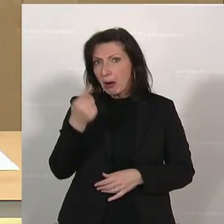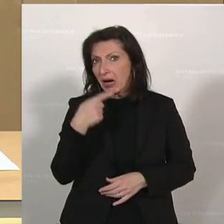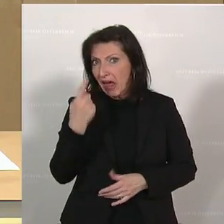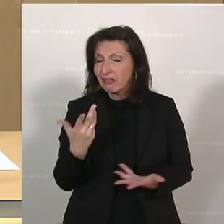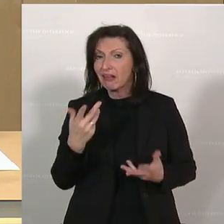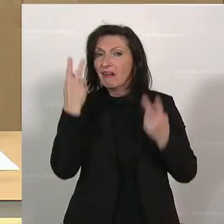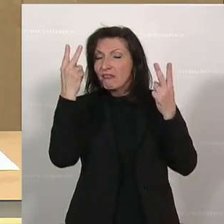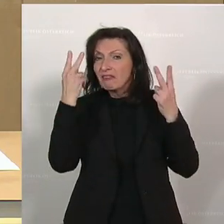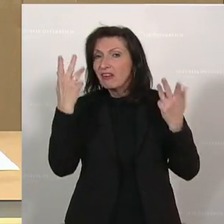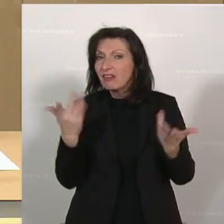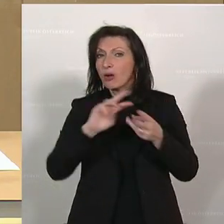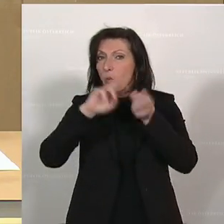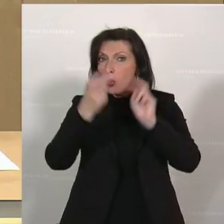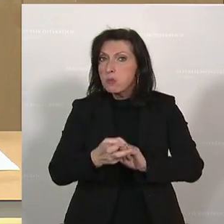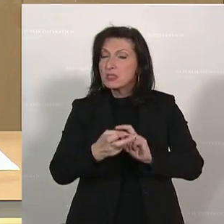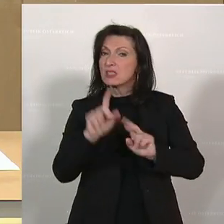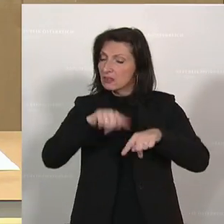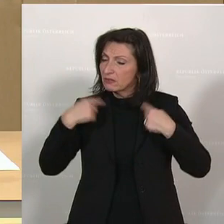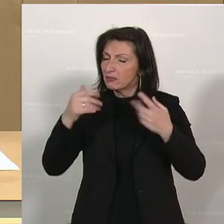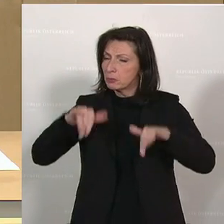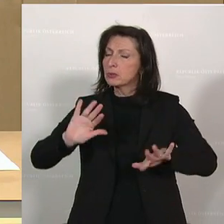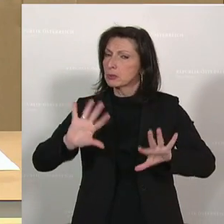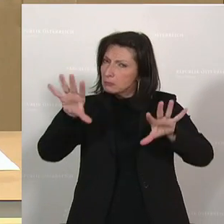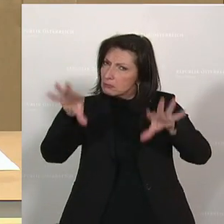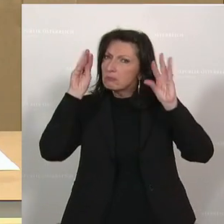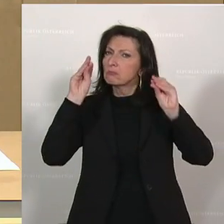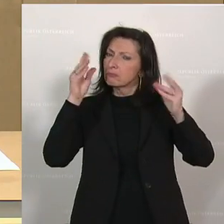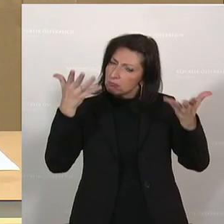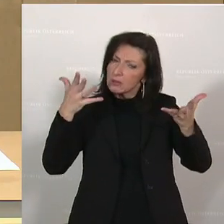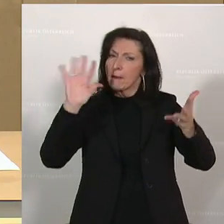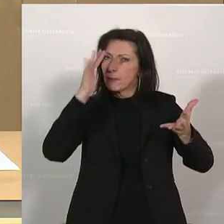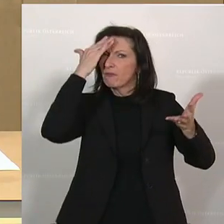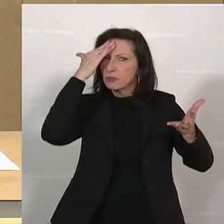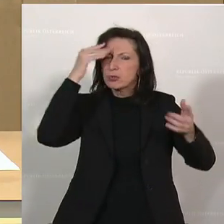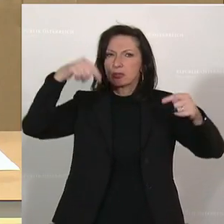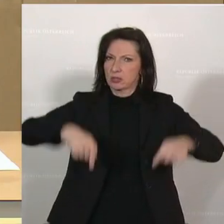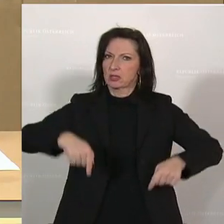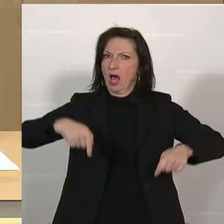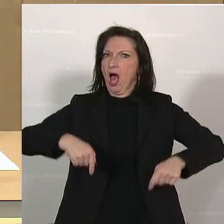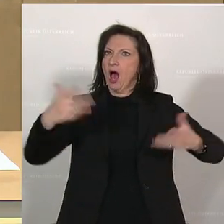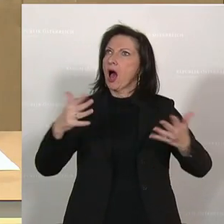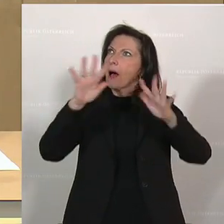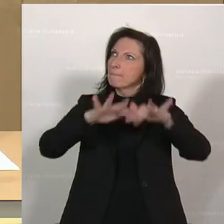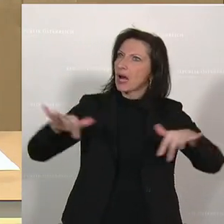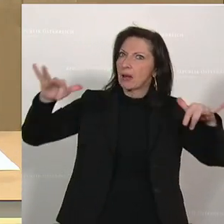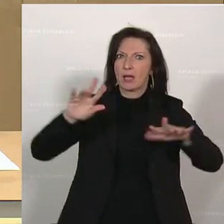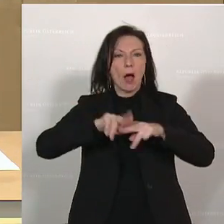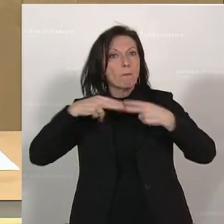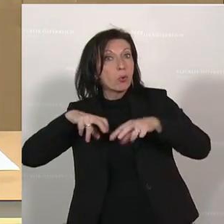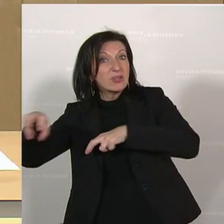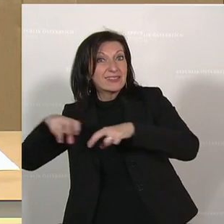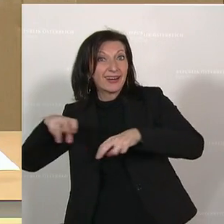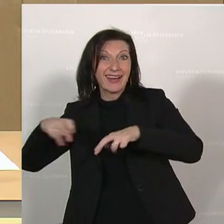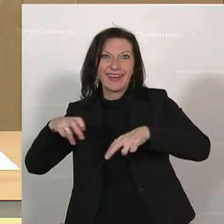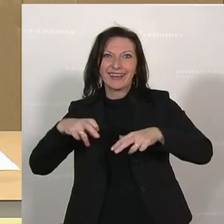einhauchen, das Wahrnehmen und Kinder- und Jugendpolitik hier im Hohen Haus und auch in der Bundesregierung einen